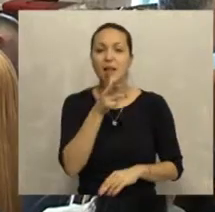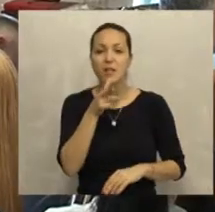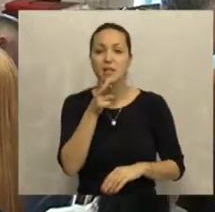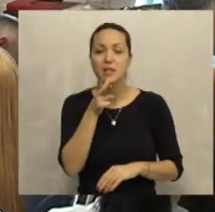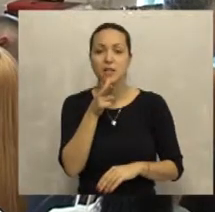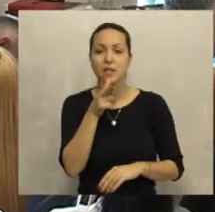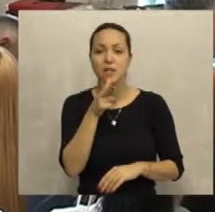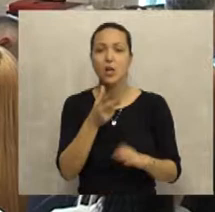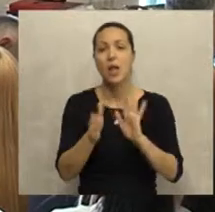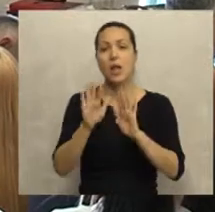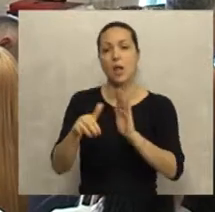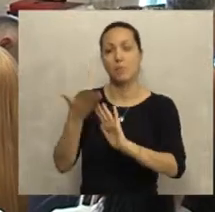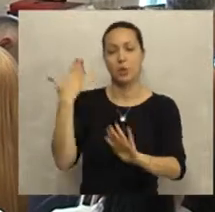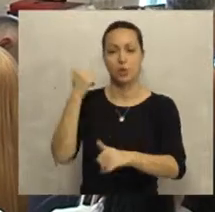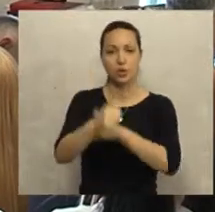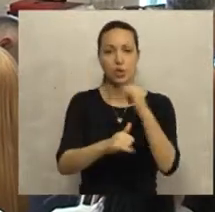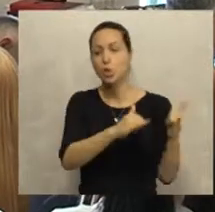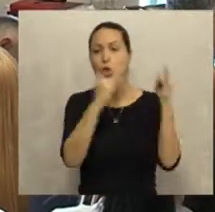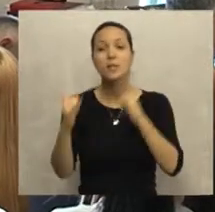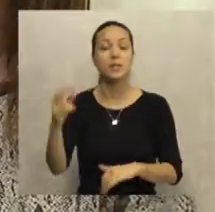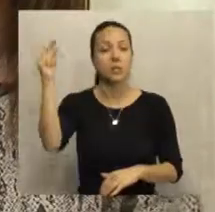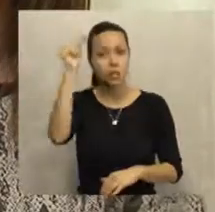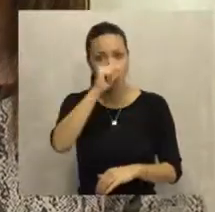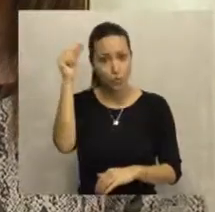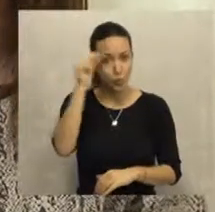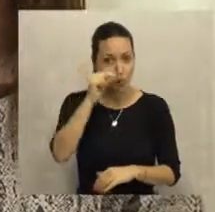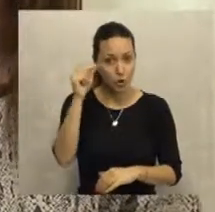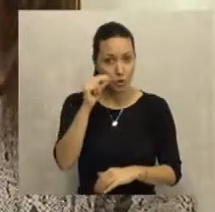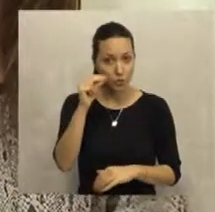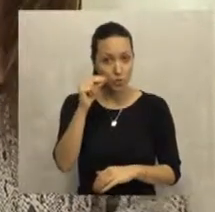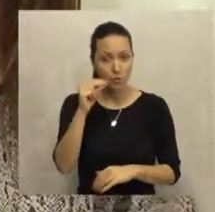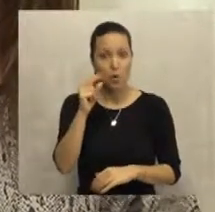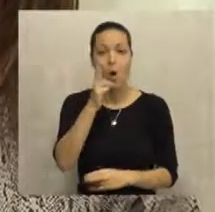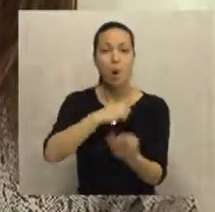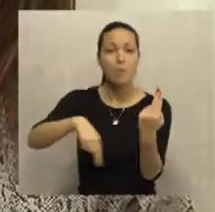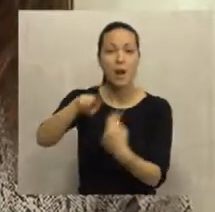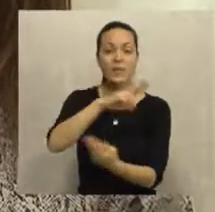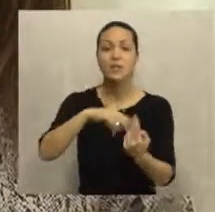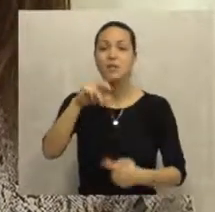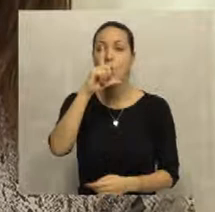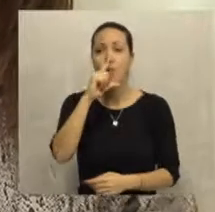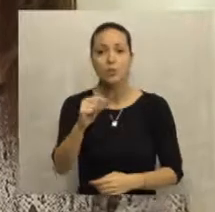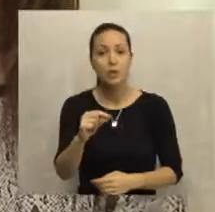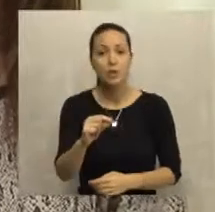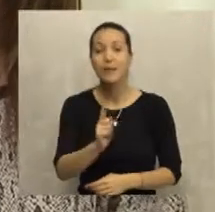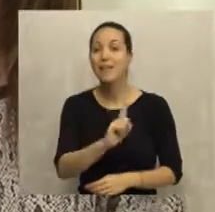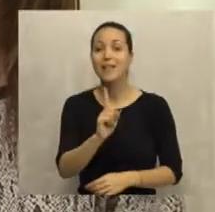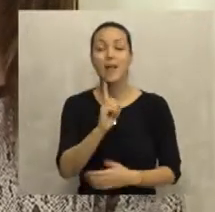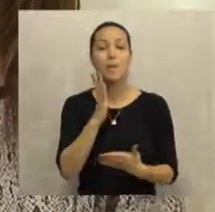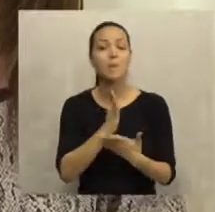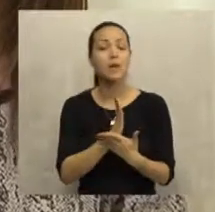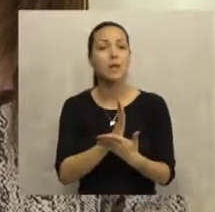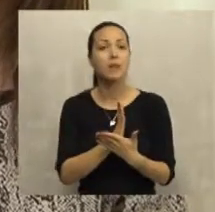broj primljenih zahteva u ove, odnosno na proteku godine. Dosadašnje iskustvo, znači u objavljivsku opština,